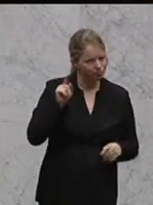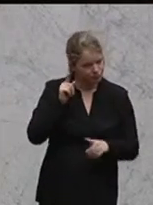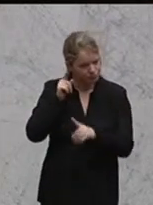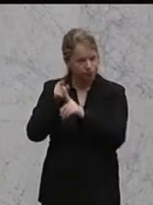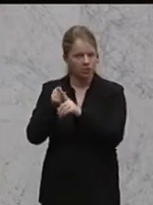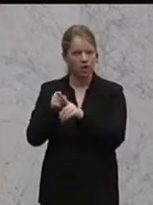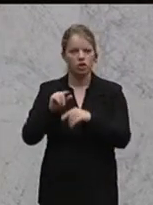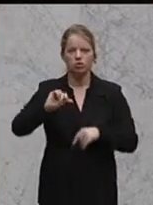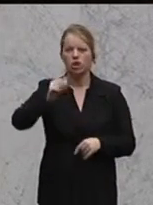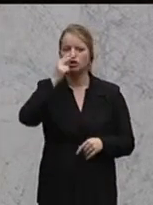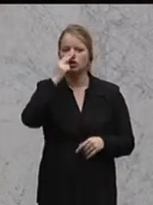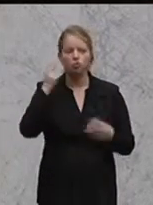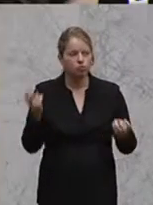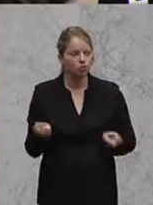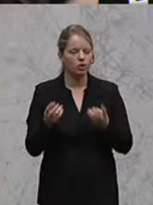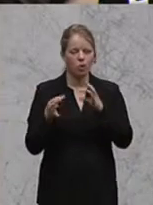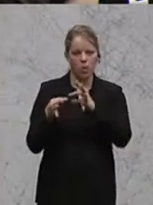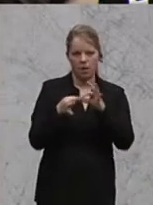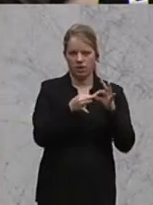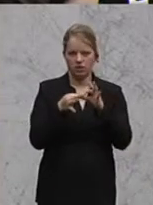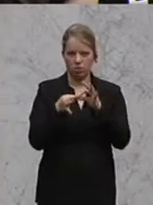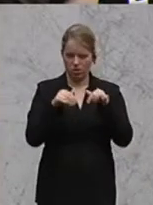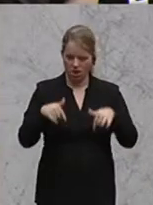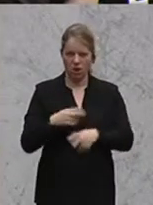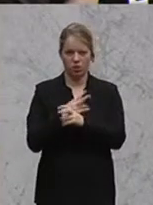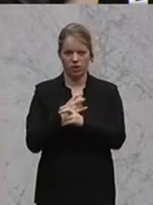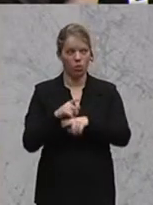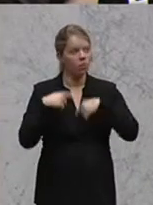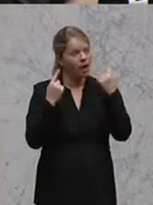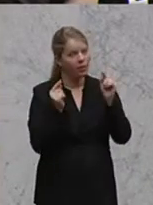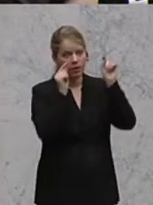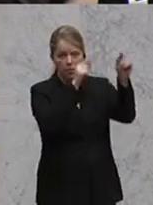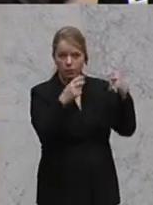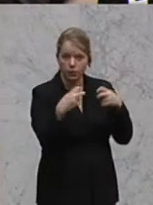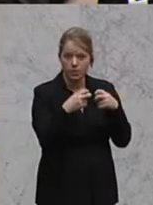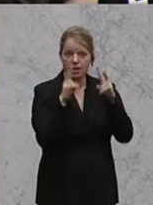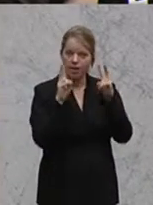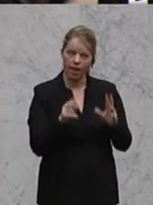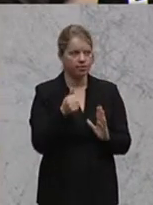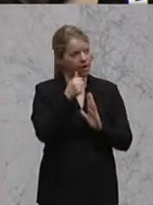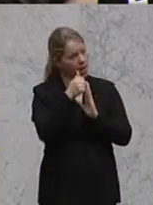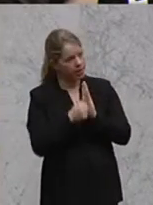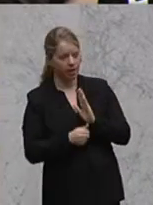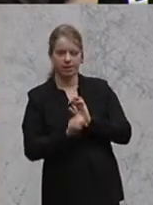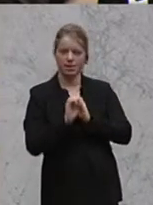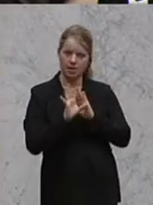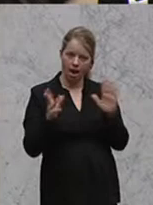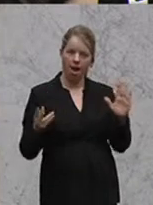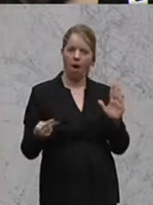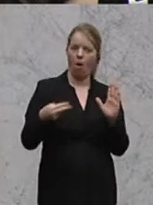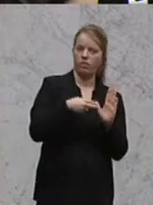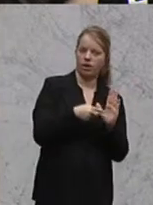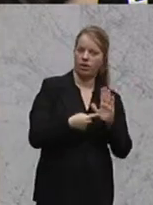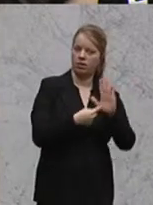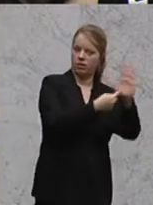Kooperation zu suchen. Wenigstens in Österreich. Warum? Damit wir in Brüssel endlich einmal einheitlich und klar auftreten, weil das ist ja bis heute